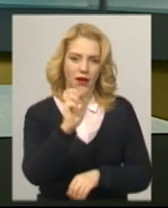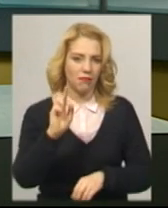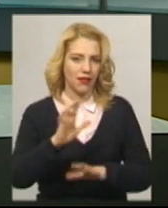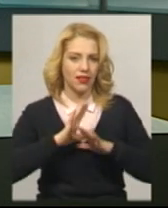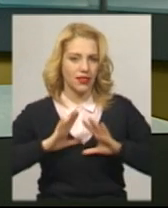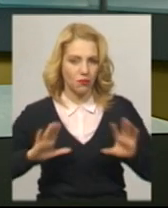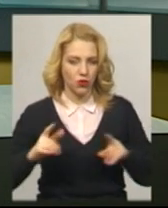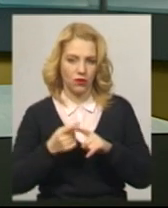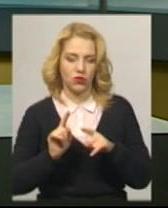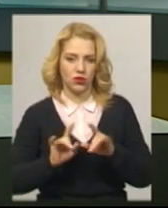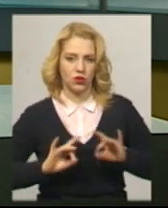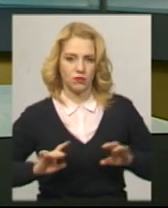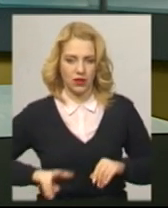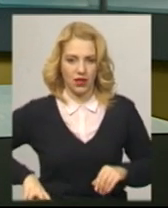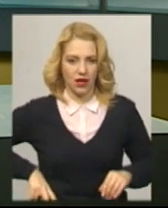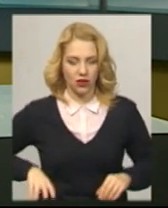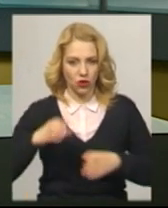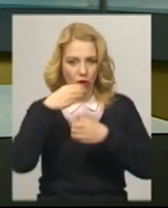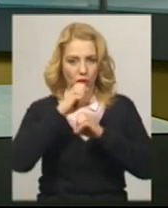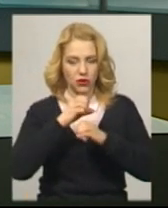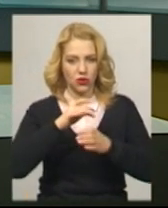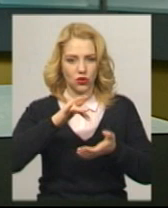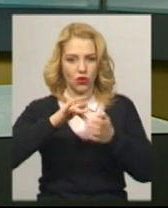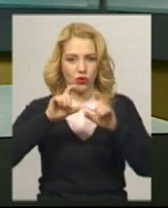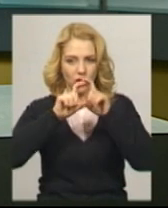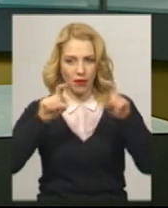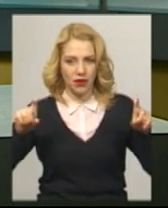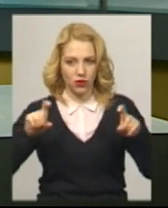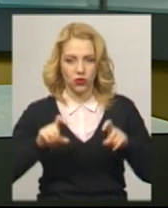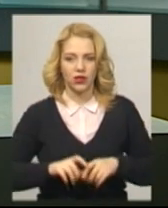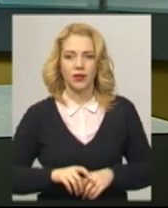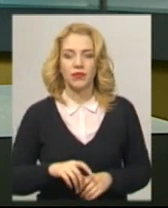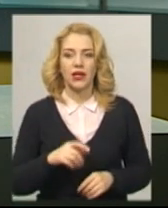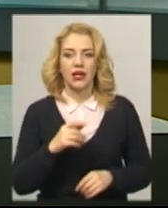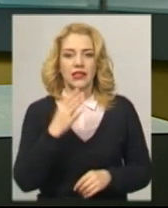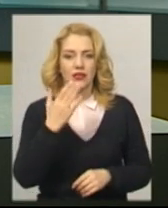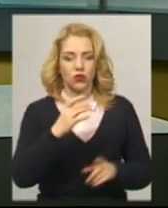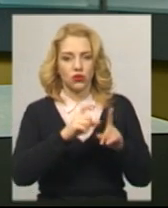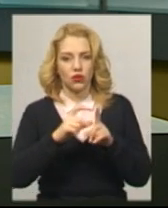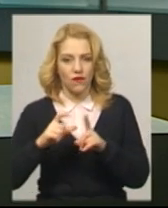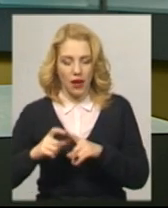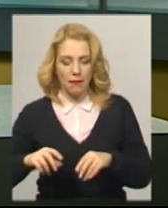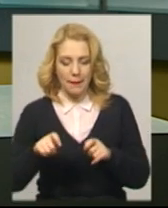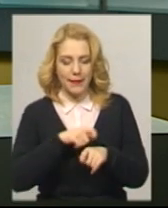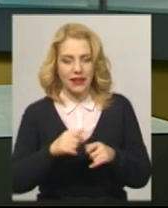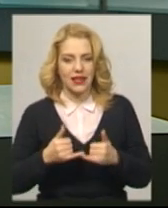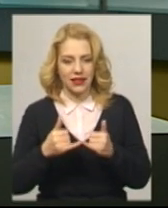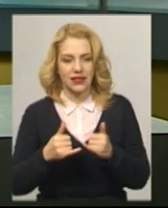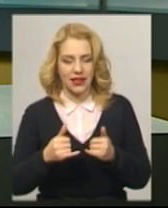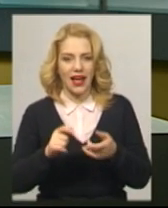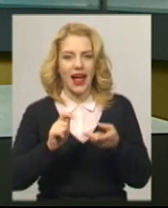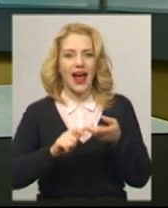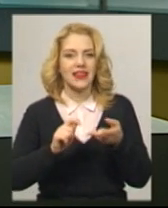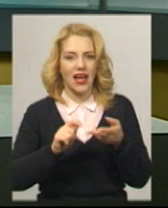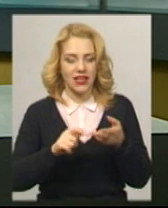обласний лабораторний центр Міністерства охорони здоров'я України Олег Балашов. За його словами, матеріали для аналізів брали ще живої